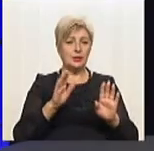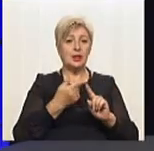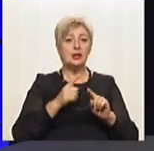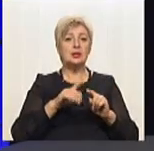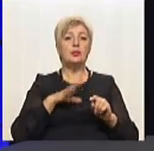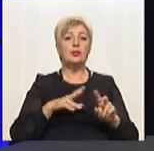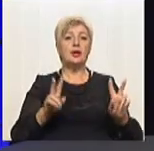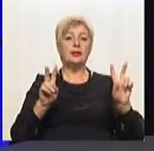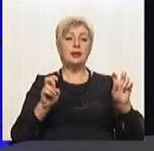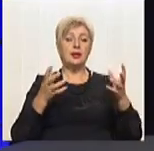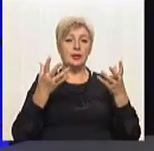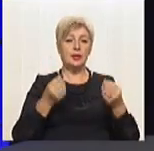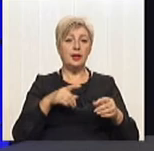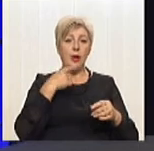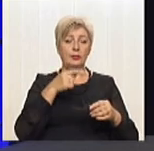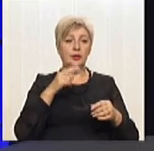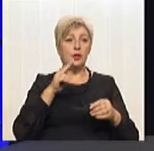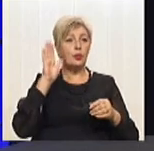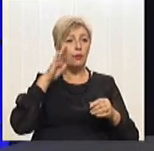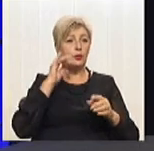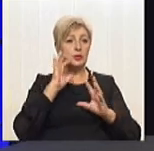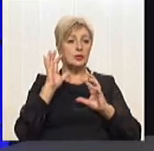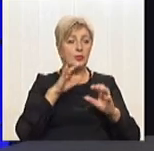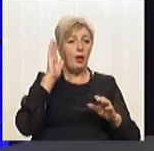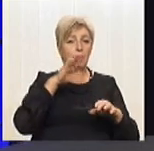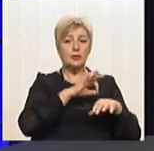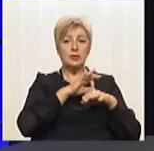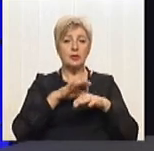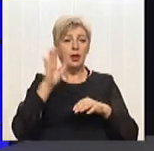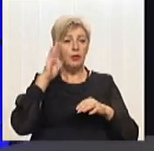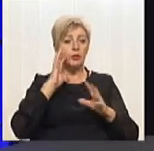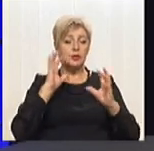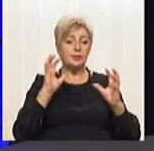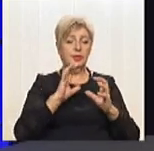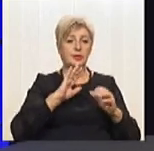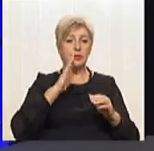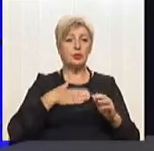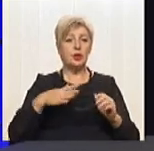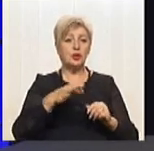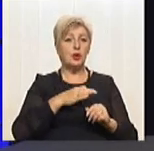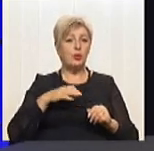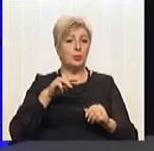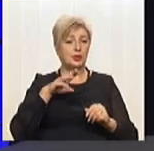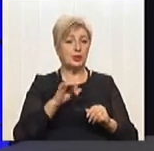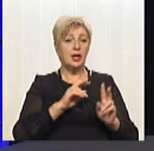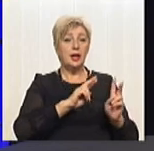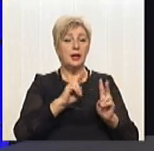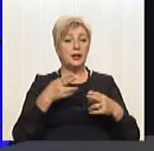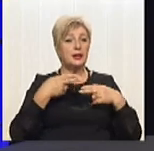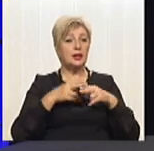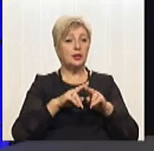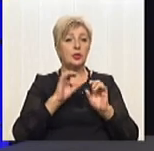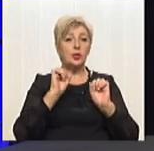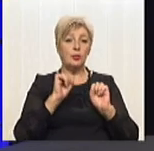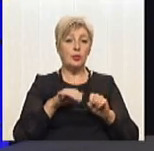тема дня, так, ми говорили сьогодні про водозабезпечення, водовидведення та водозбереження у нашій області і які технології